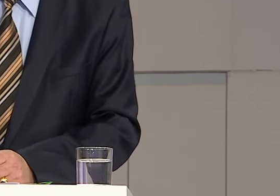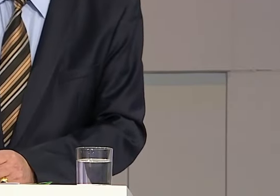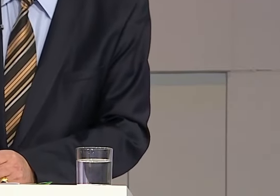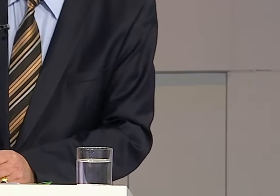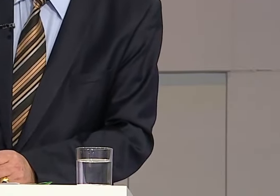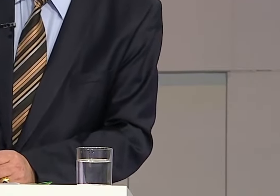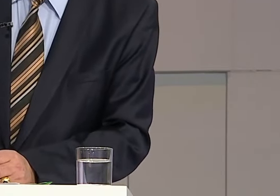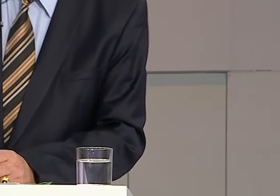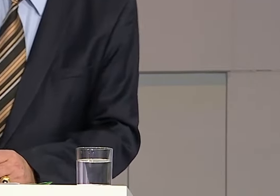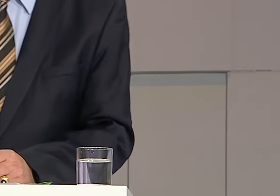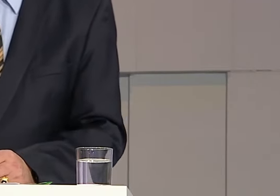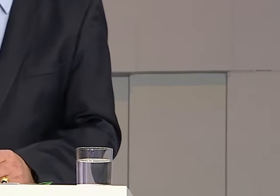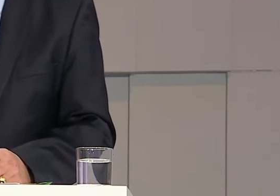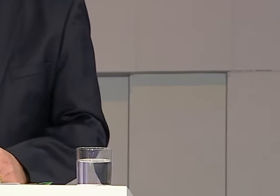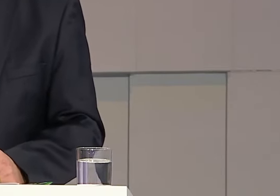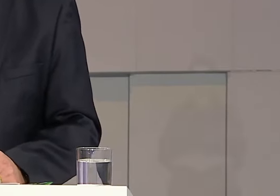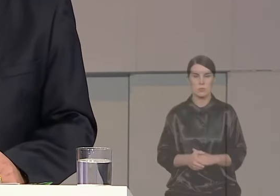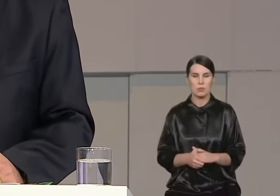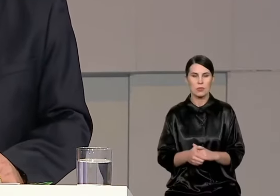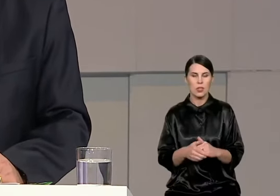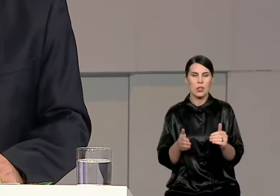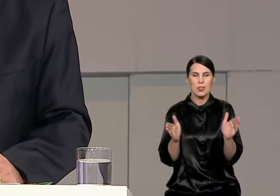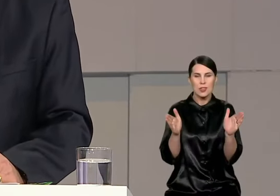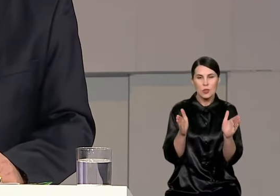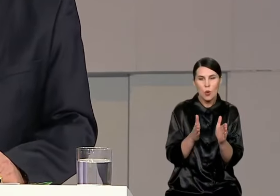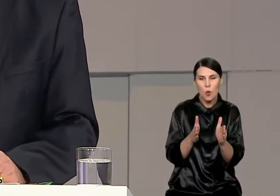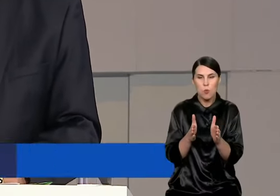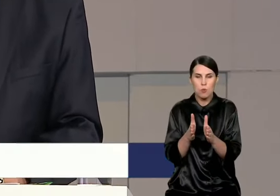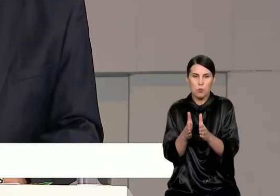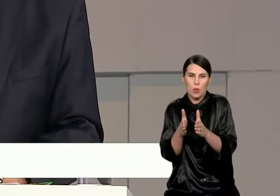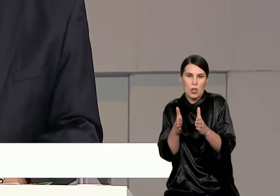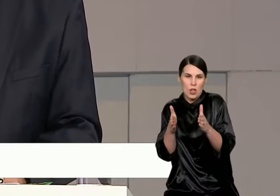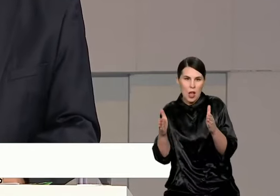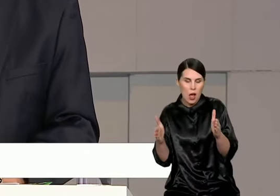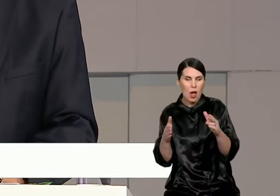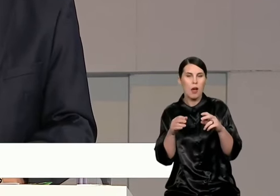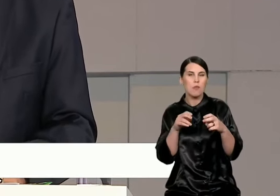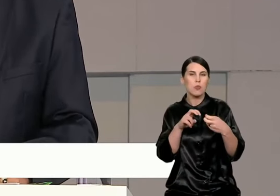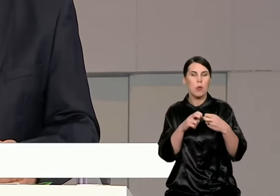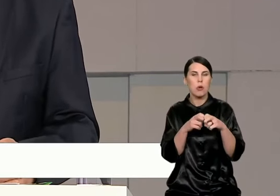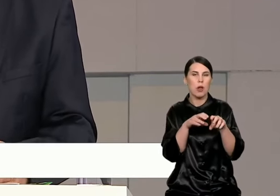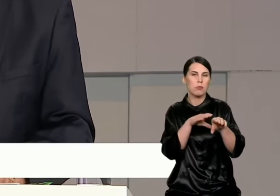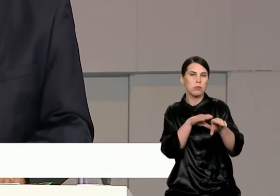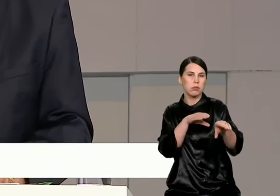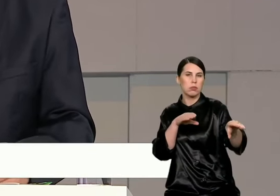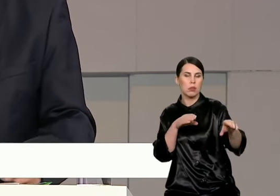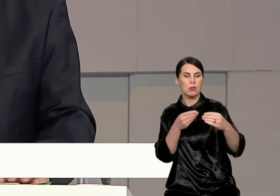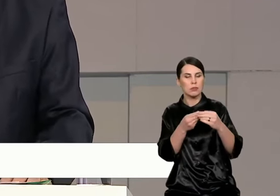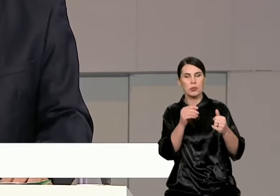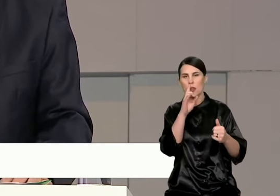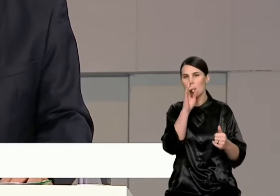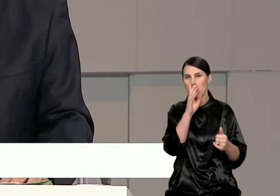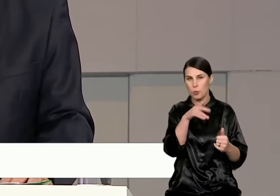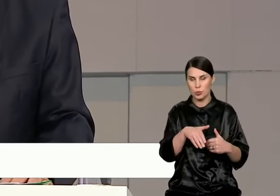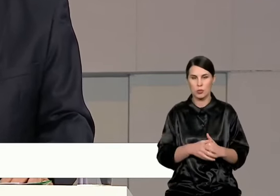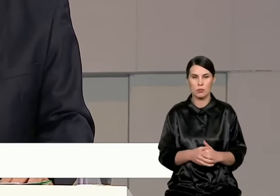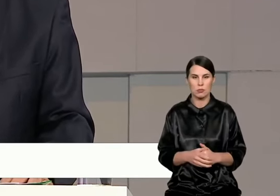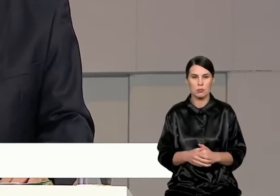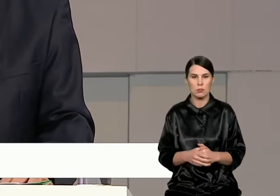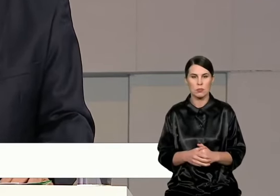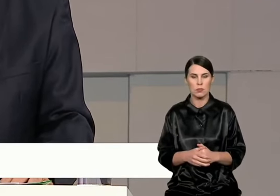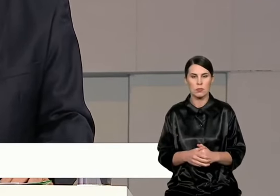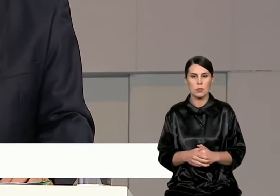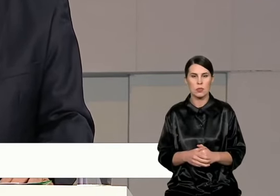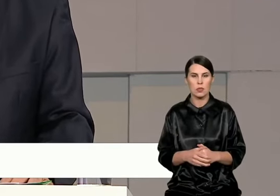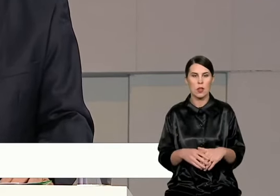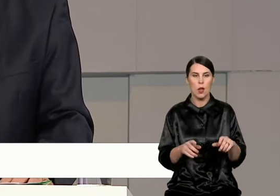Kompleksinis problemas, siaurinimas, nei platinimas, nei išspręskam šių problemas, reikia žiūrėti kompleksiškai. Pirmas dalykas, tai yra, o